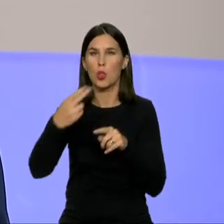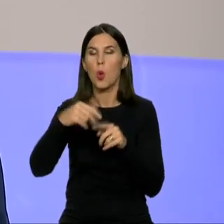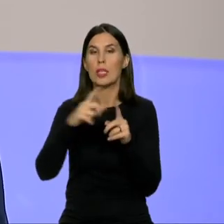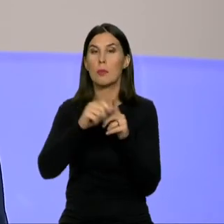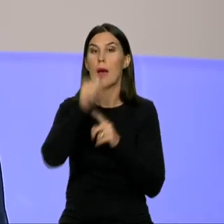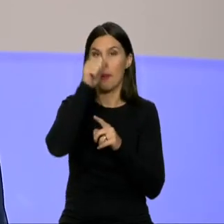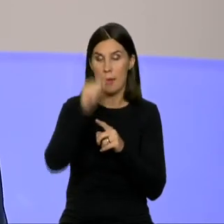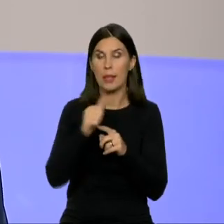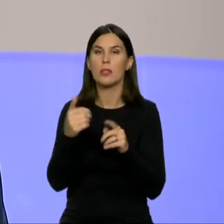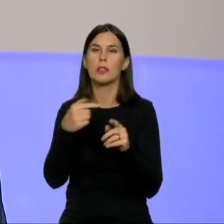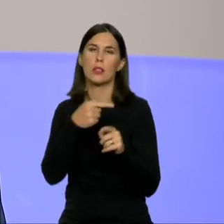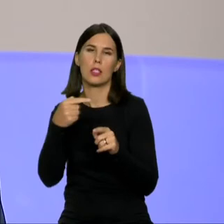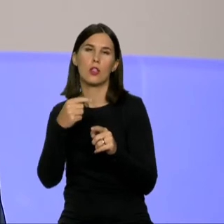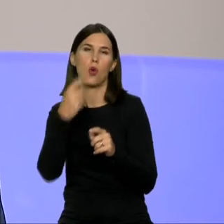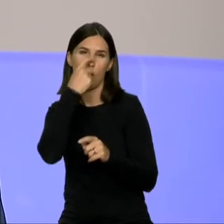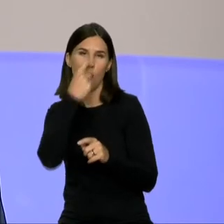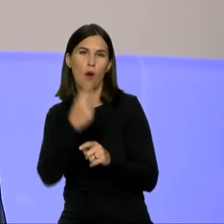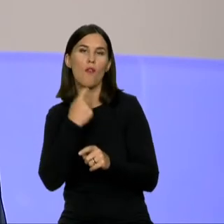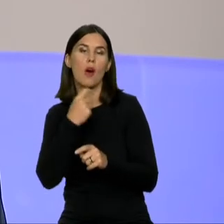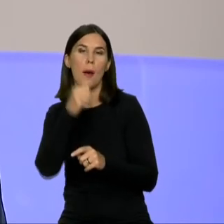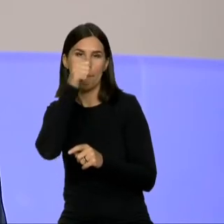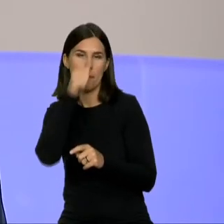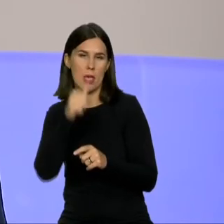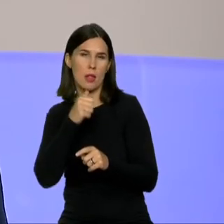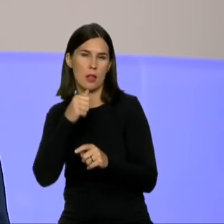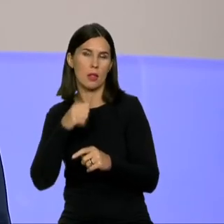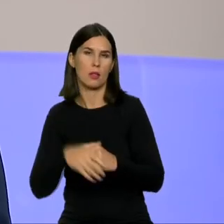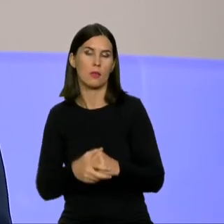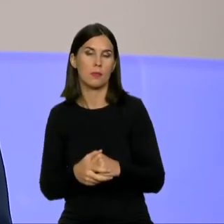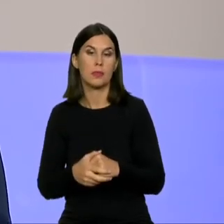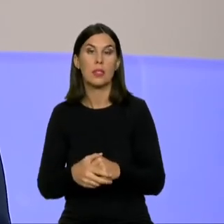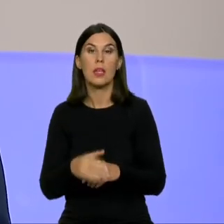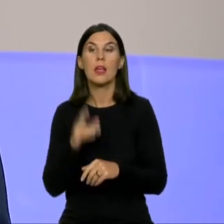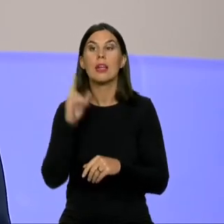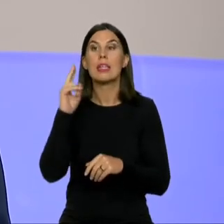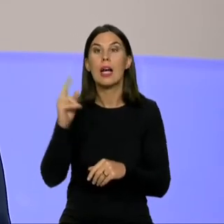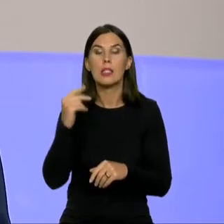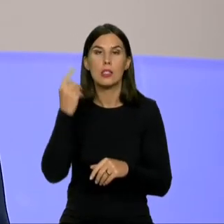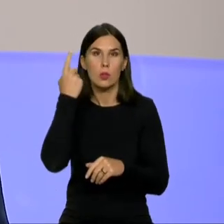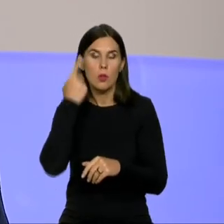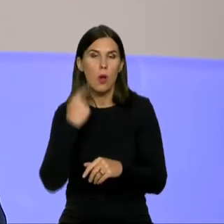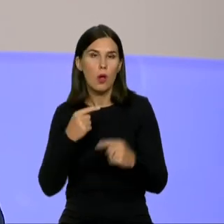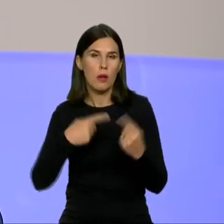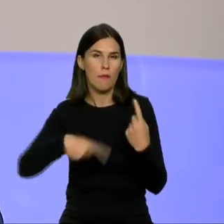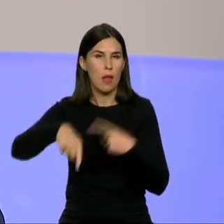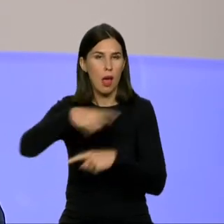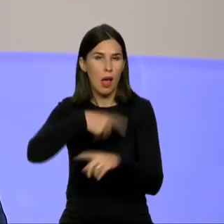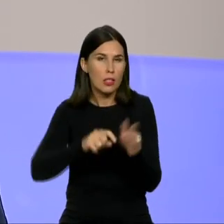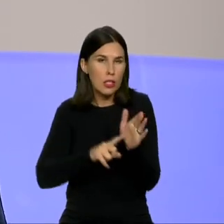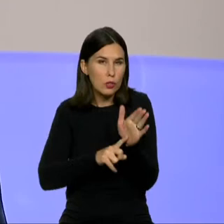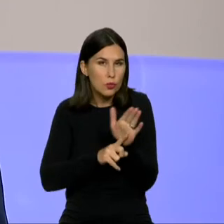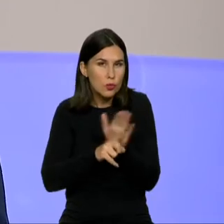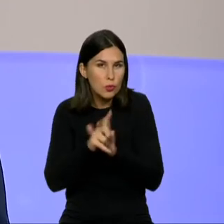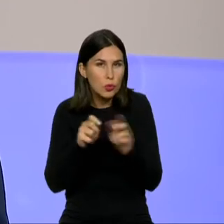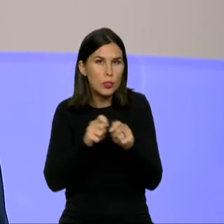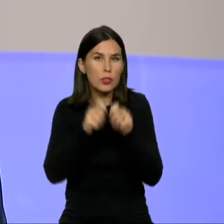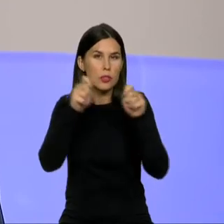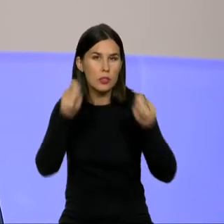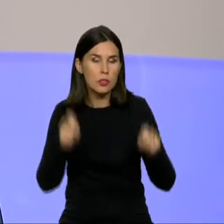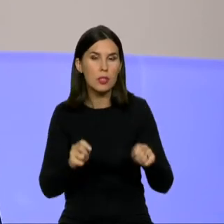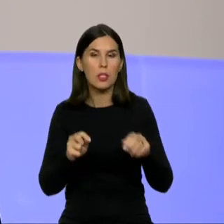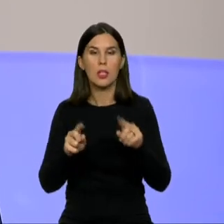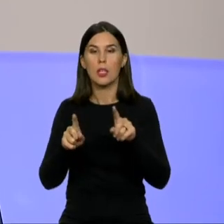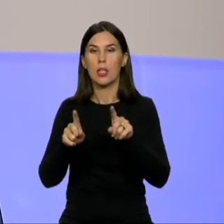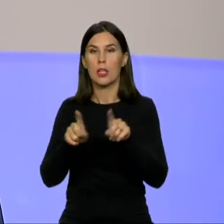kovo mėnesio imtinai. Tai tikrai tiems žmonėms, kurie kūrė verslą ir kurie į šitą etapą žiemą